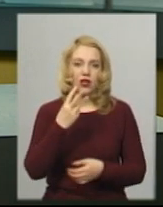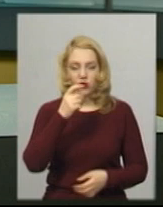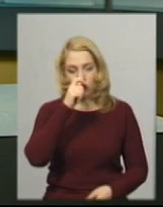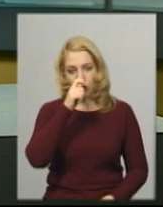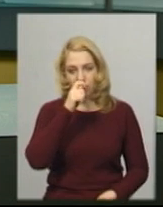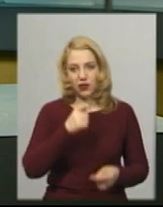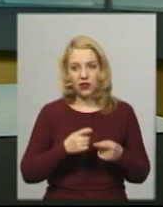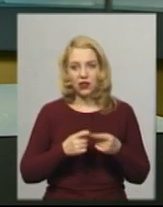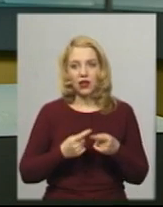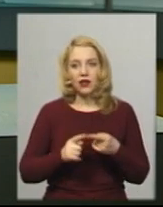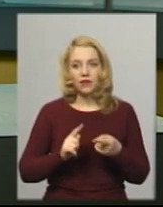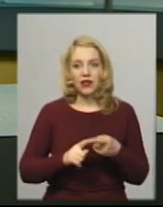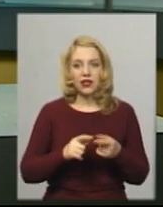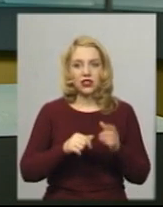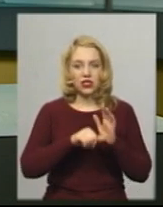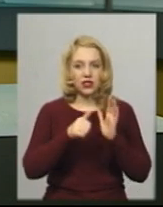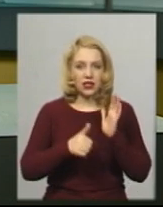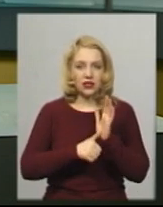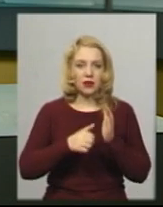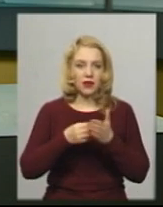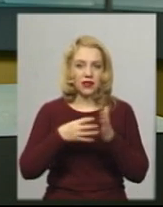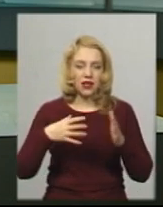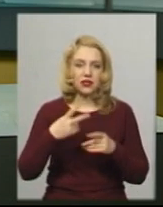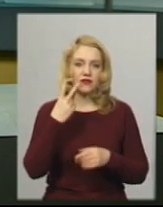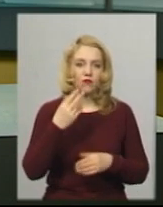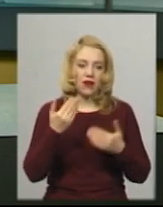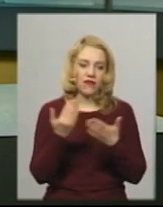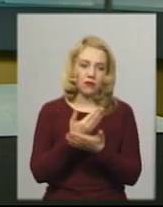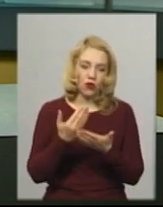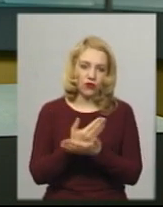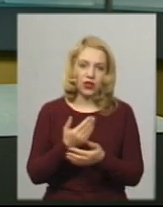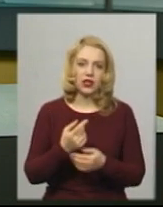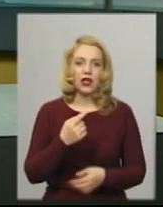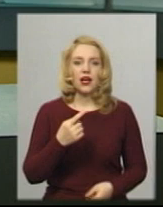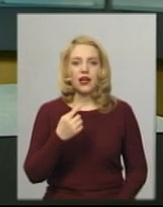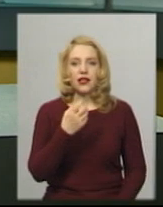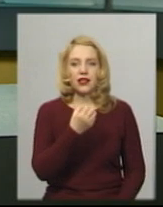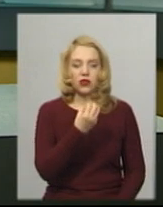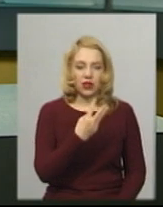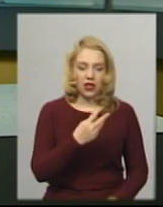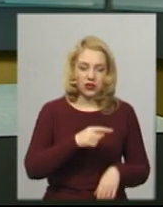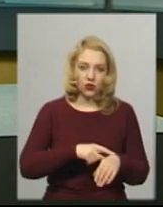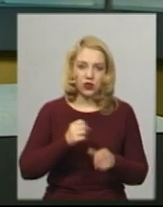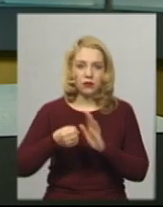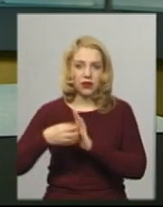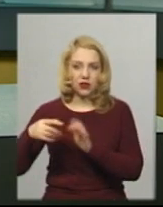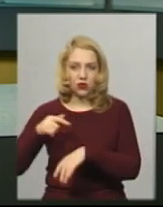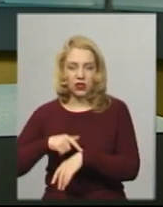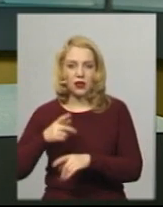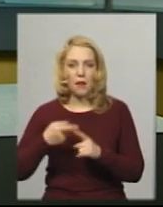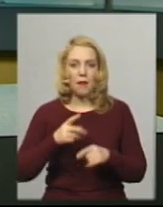.30 до 16.15 з двома випусками новин на першому о 13 та 15.00. Марафон